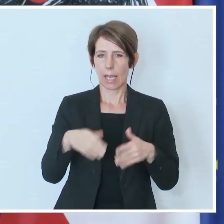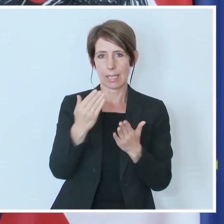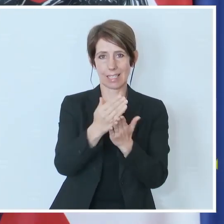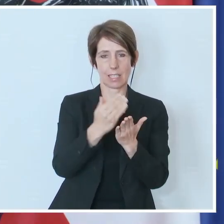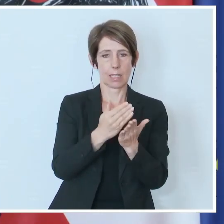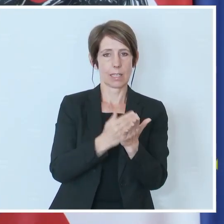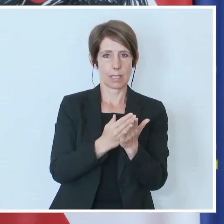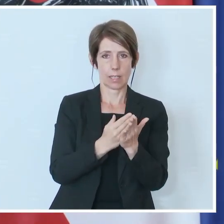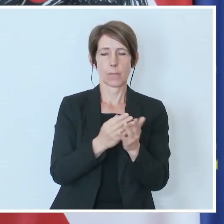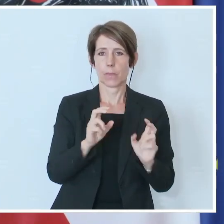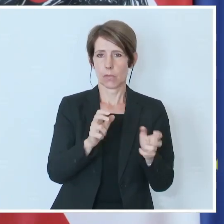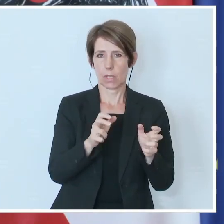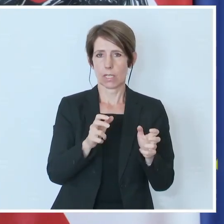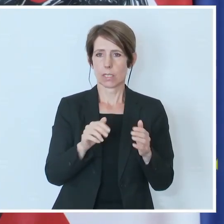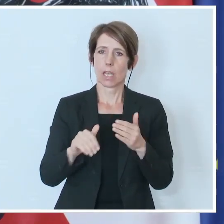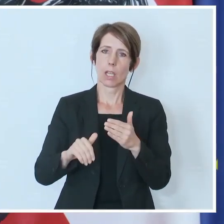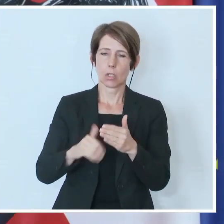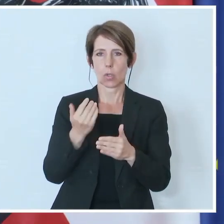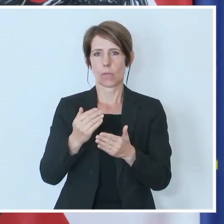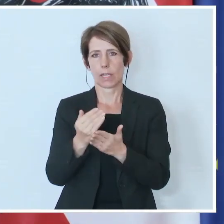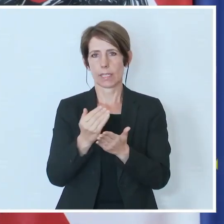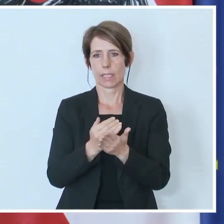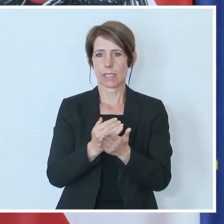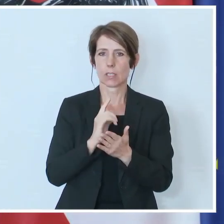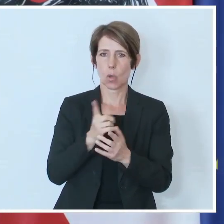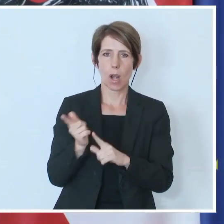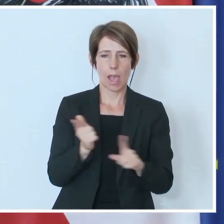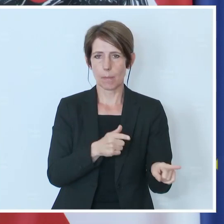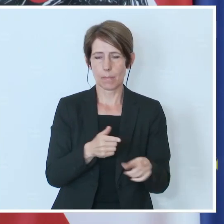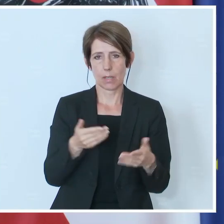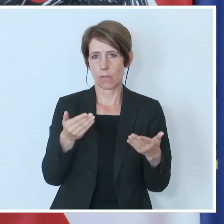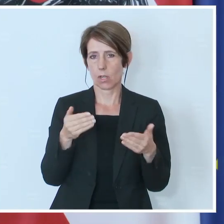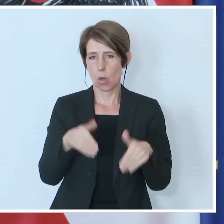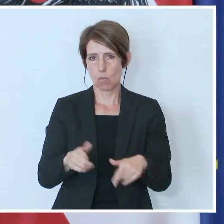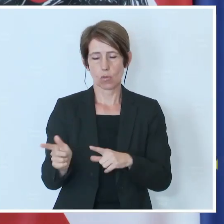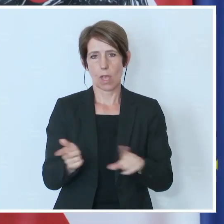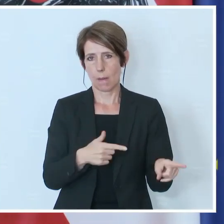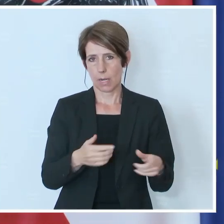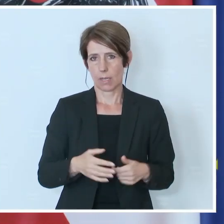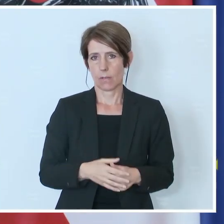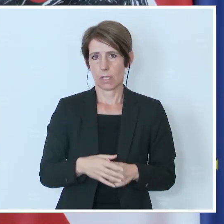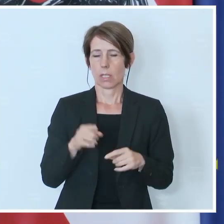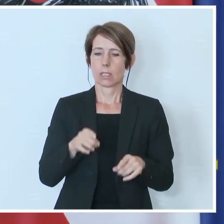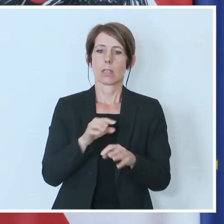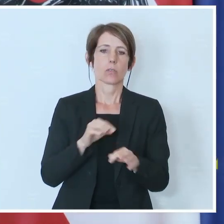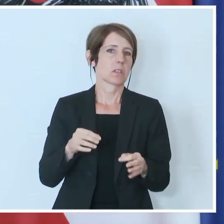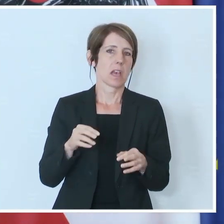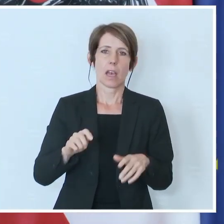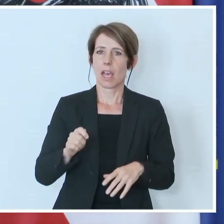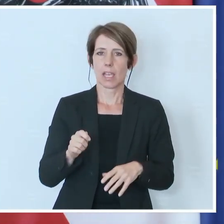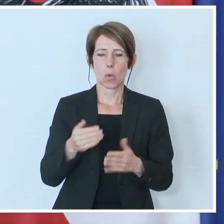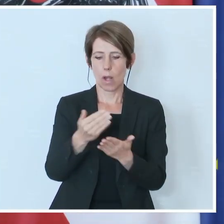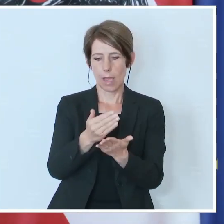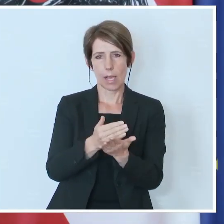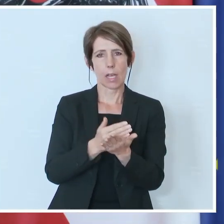der teilweise novellierten Gesetze abliefern soll und zu leisten hat. Das ist ein sehr regulärer und, denke ich,